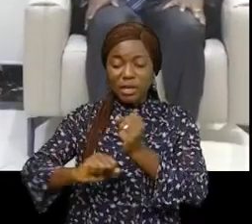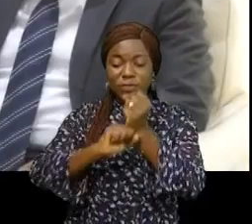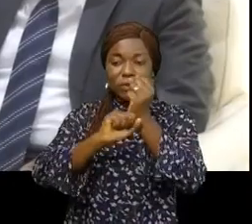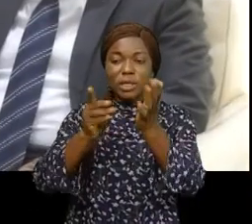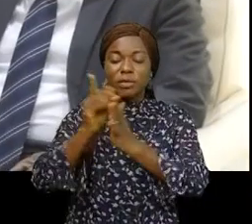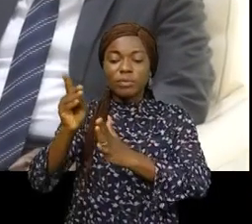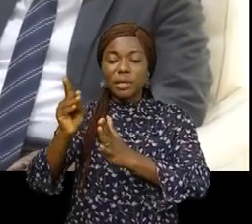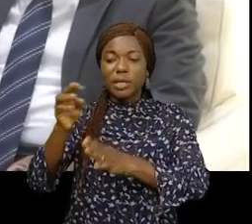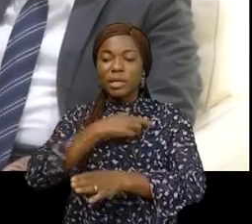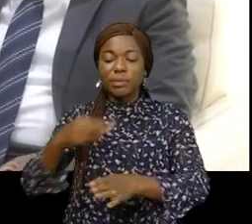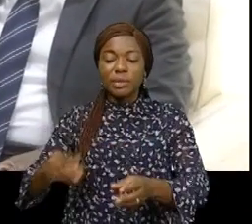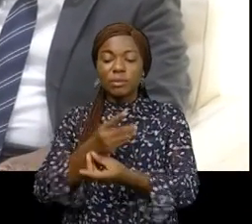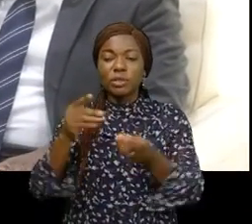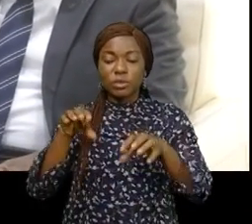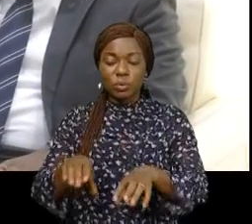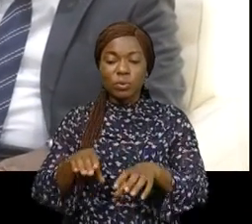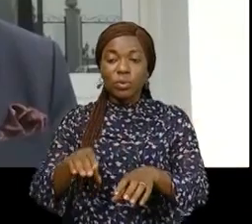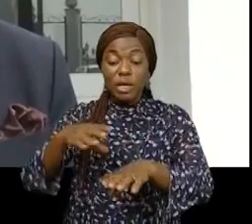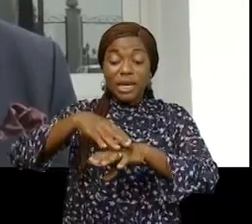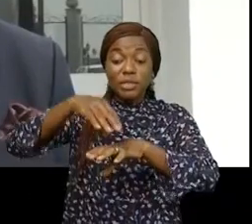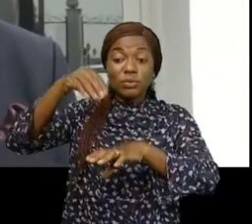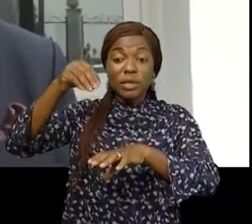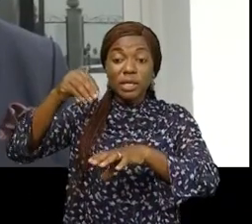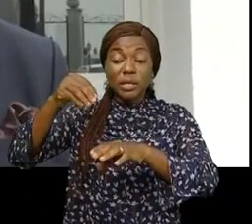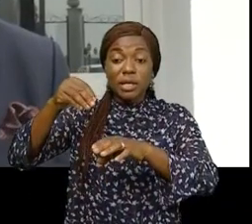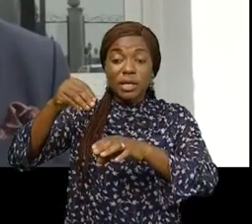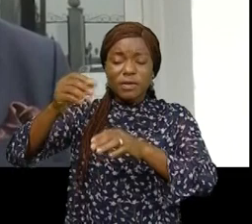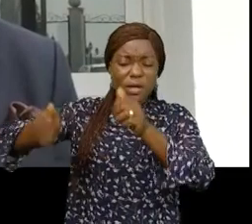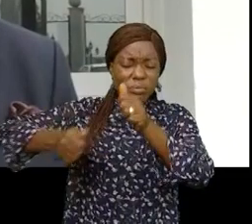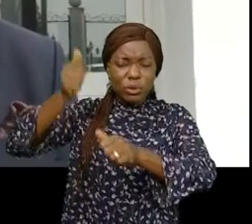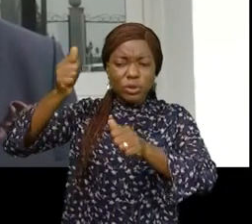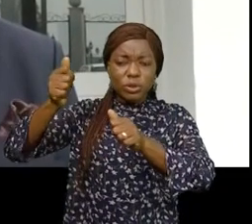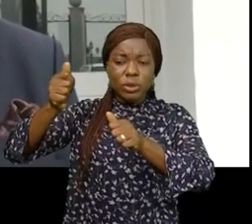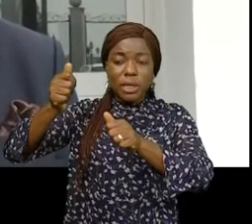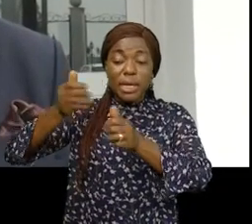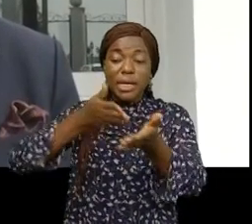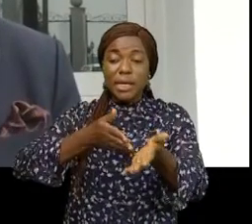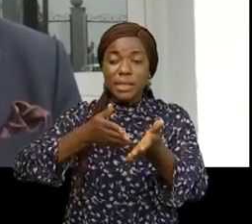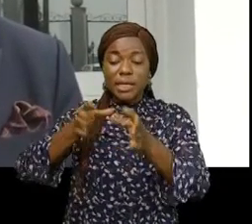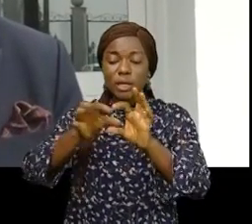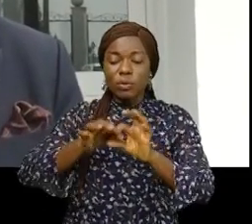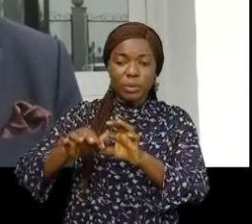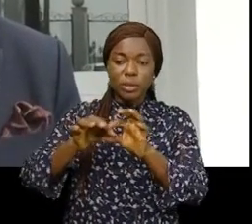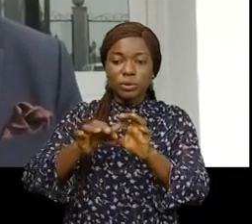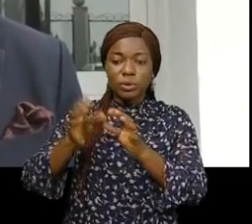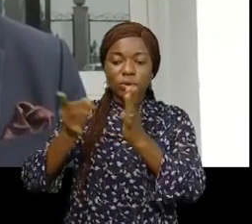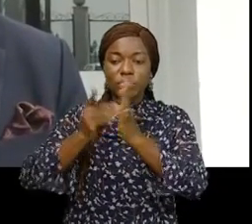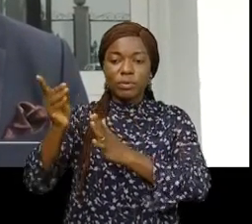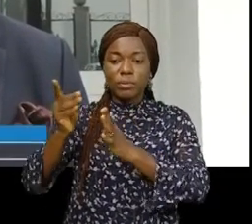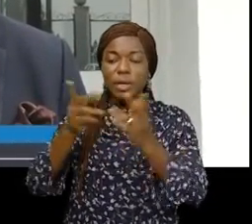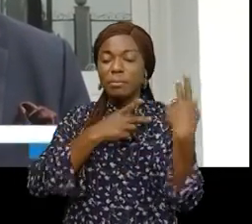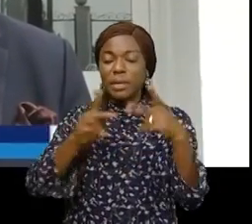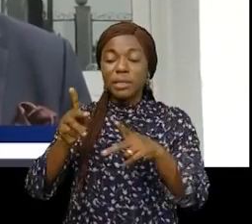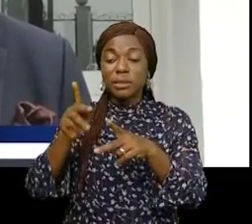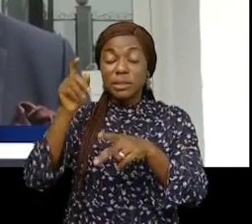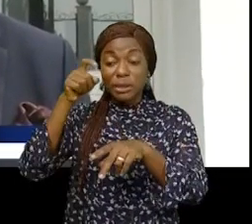démocratique du Congo. La Suède va doubler sa coopération au développement et si on a redécé pendant cette période